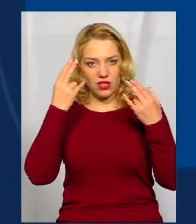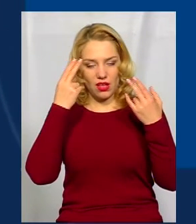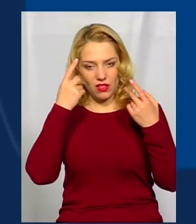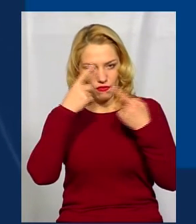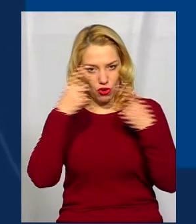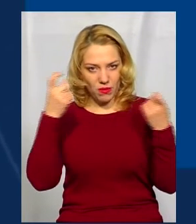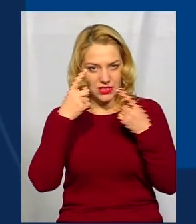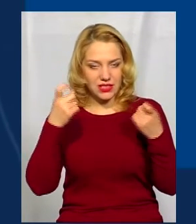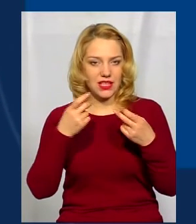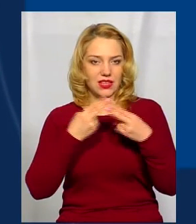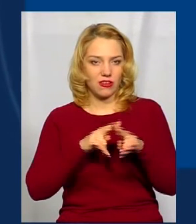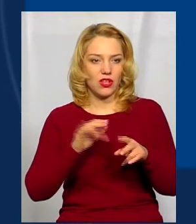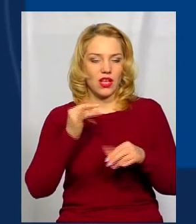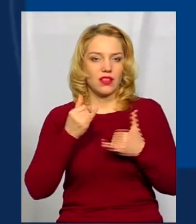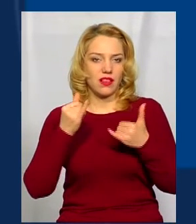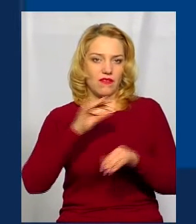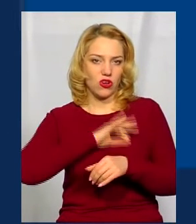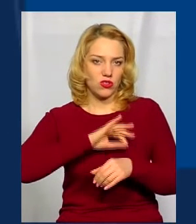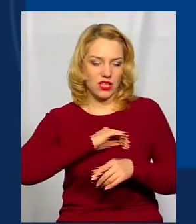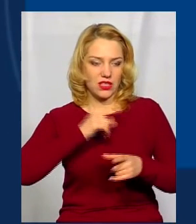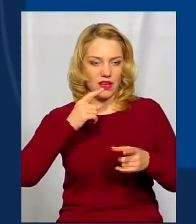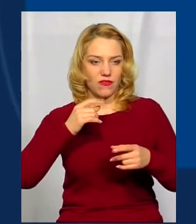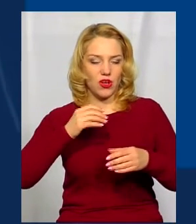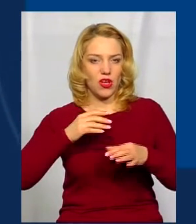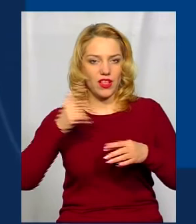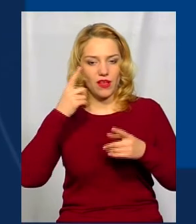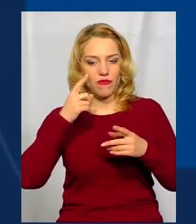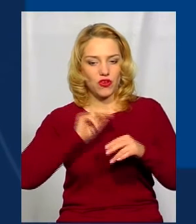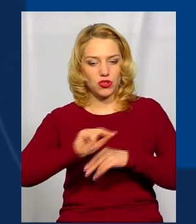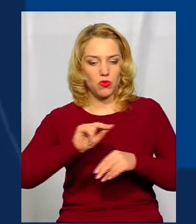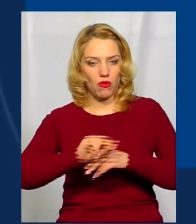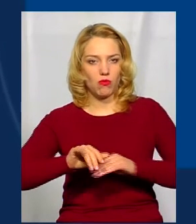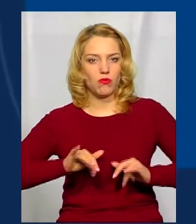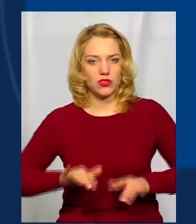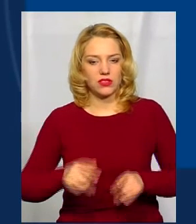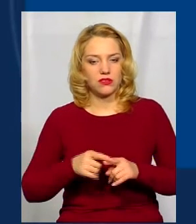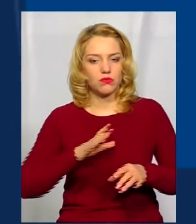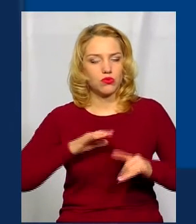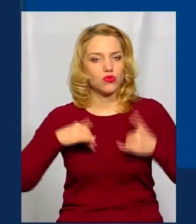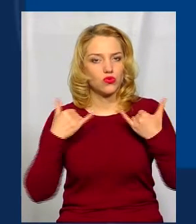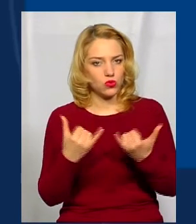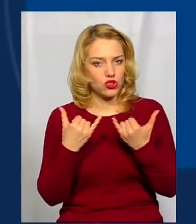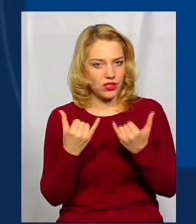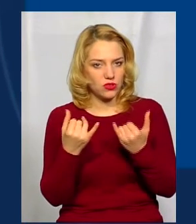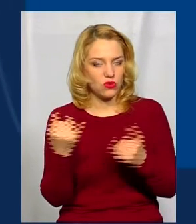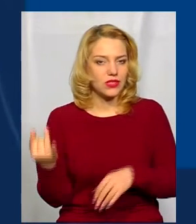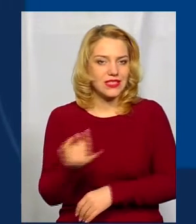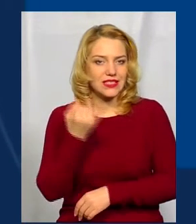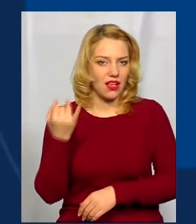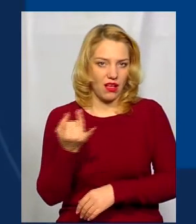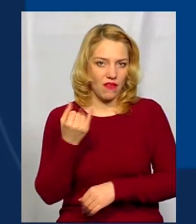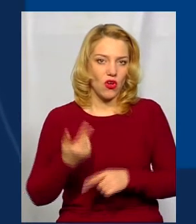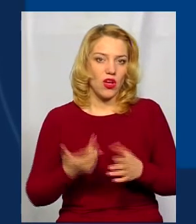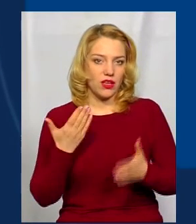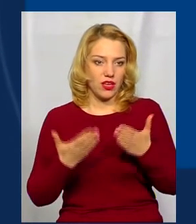використання їх в освітньому процесі. Це було, так справді, сучасно і цікаво. Адже, якщо ми